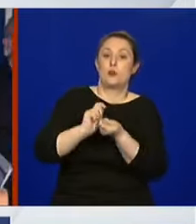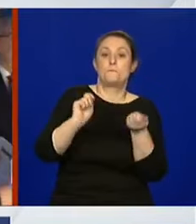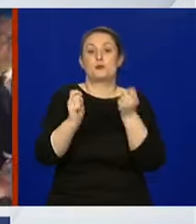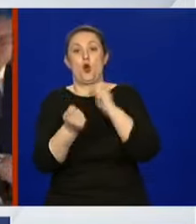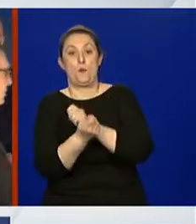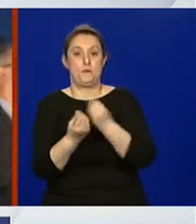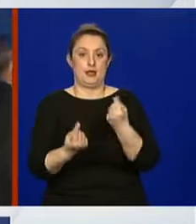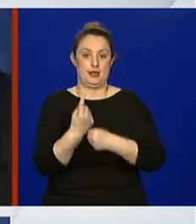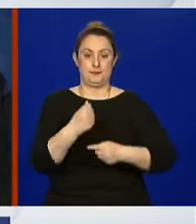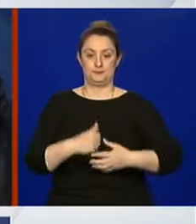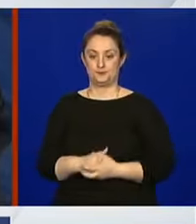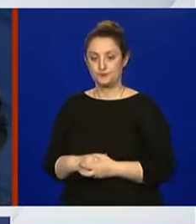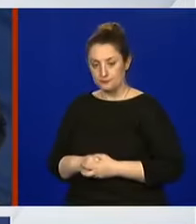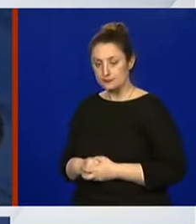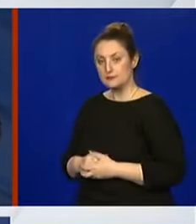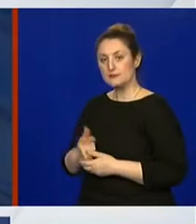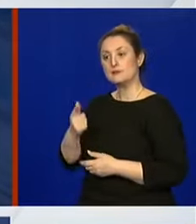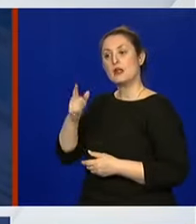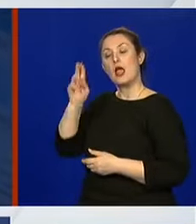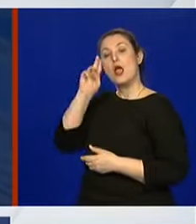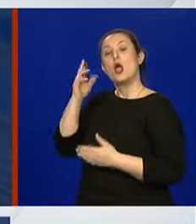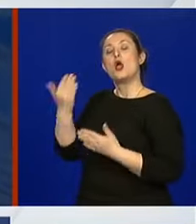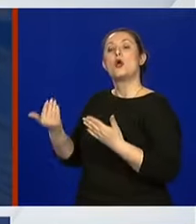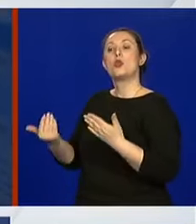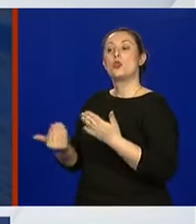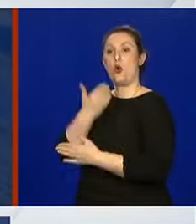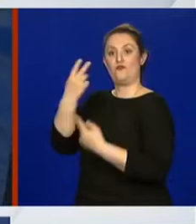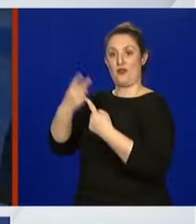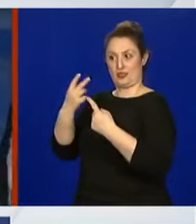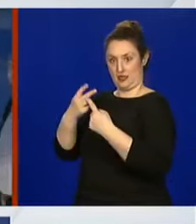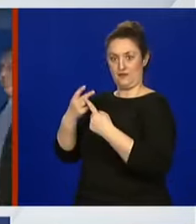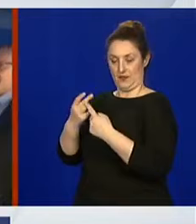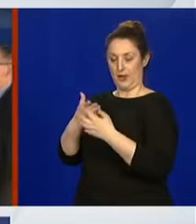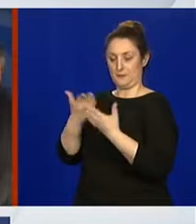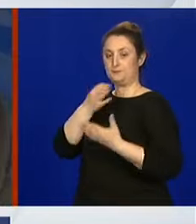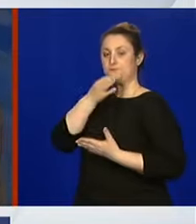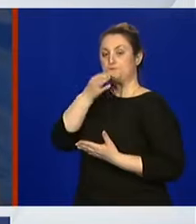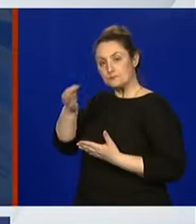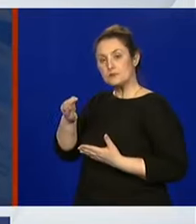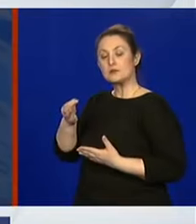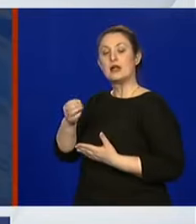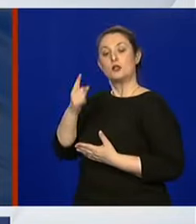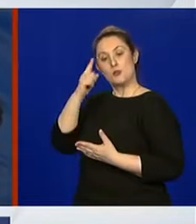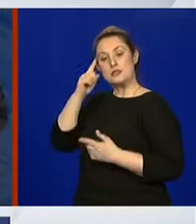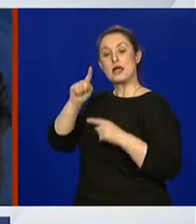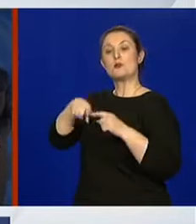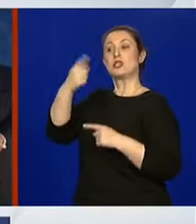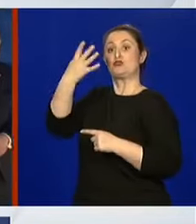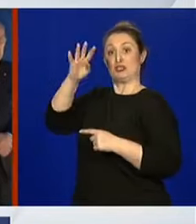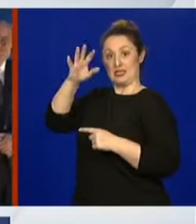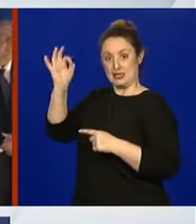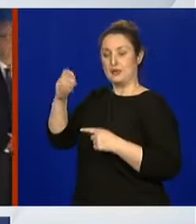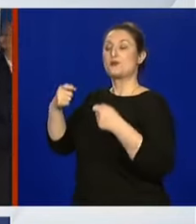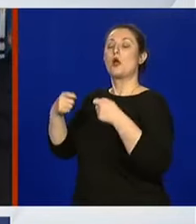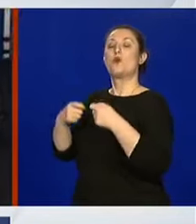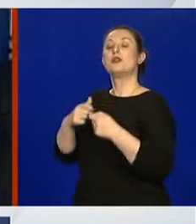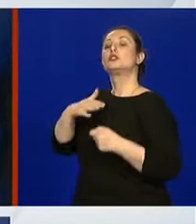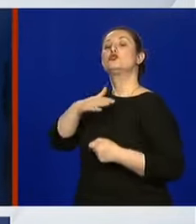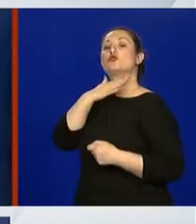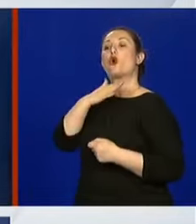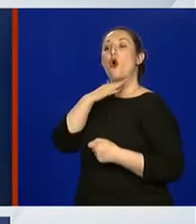Dobar dan, Valentina Baus, Dnevnik Nove TV. Isto pitanje za docenta Capaka. Znam da je to tek za 14 dana, ali evo što se tiče otvaranja škola. Jesu li